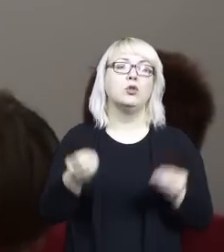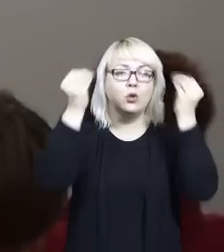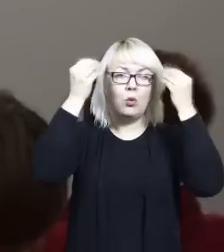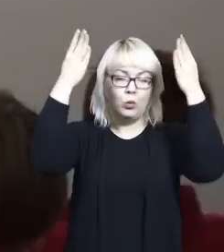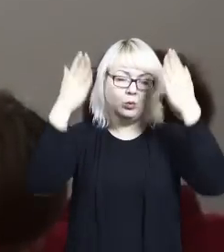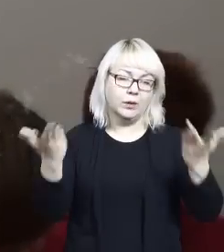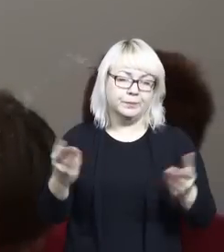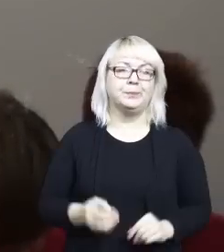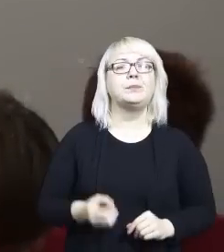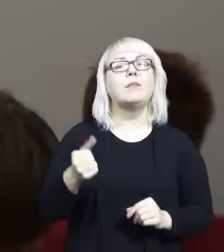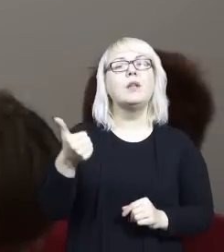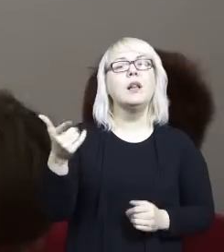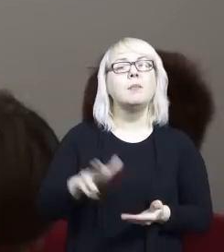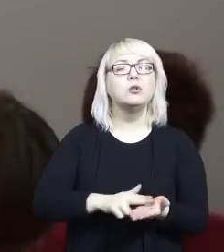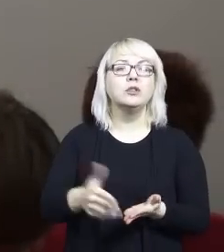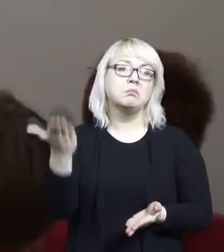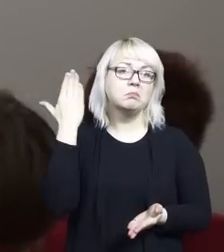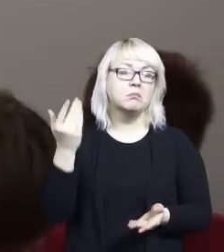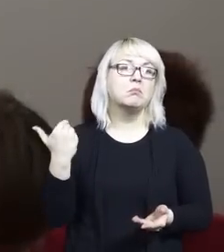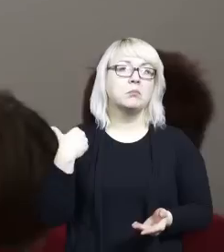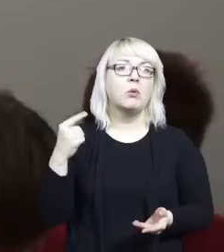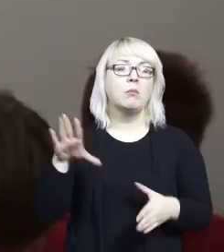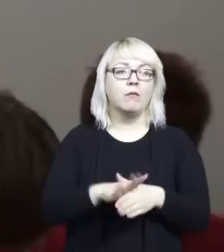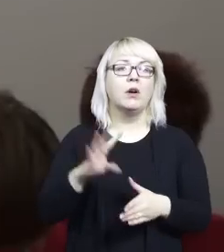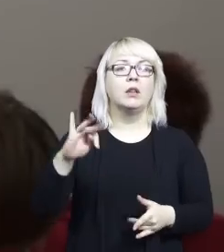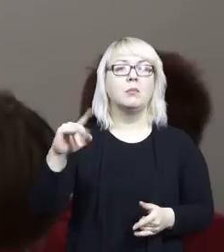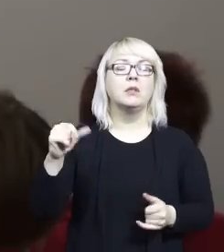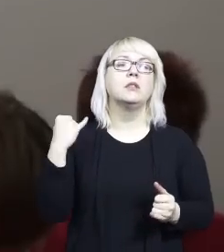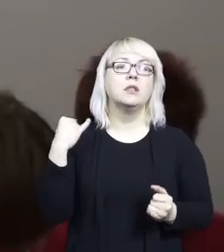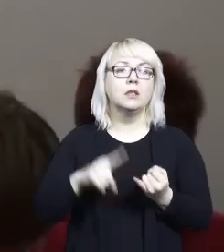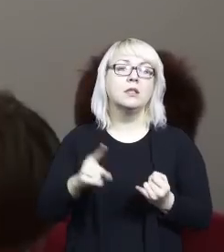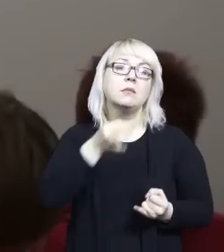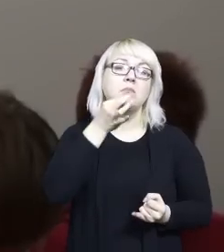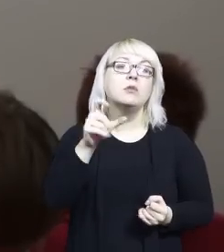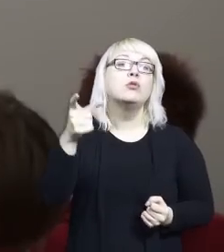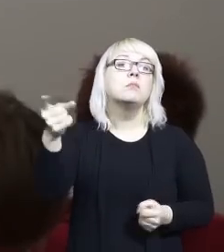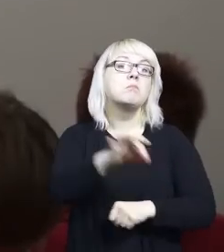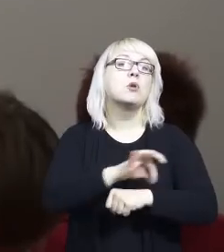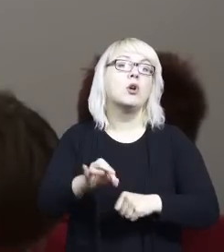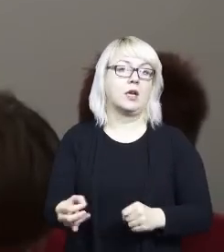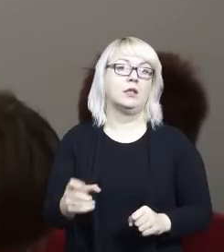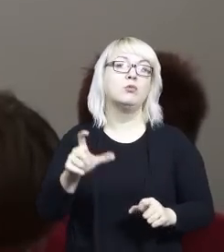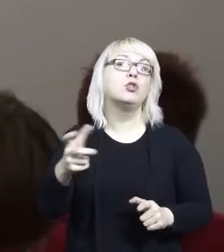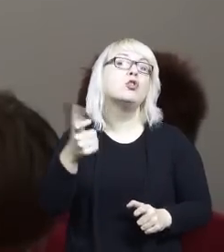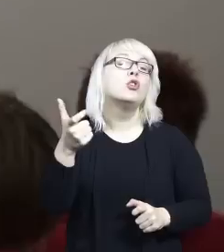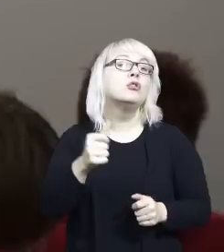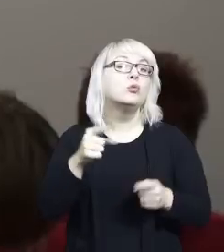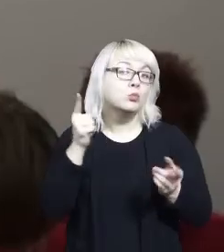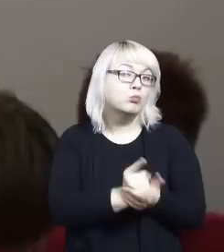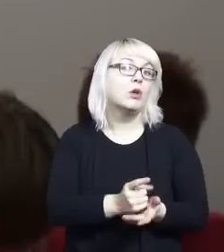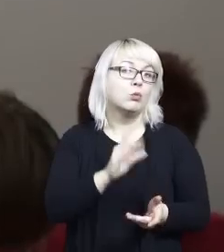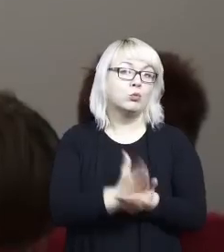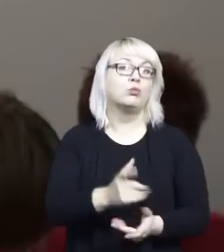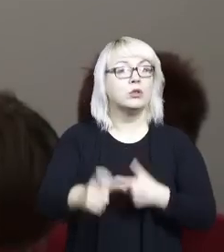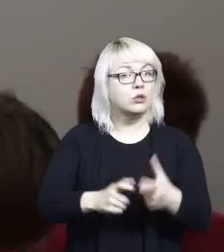w Tbilisi i zapytałam co z tym projektem, jak zamierza go realizować, czy coś udało się zrobić i przede wszystkim skąd w ogóle taki pomysł.